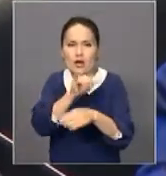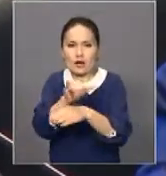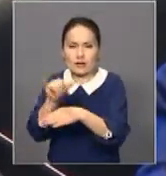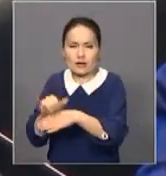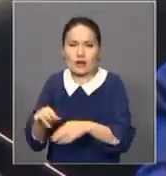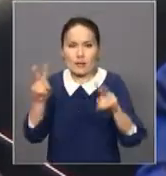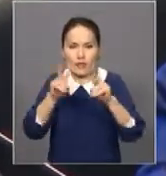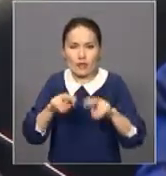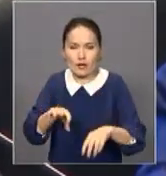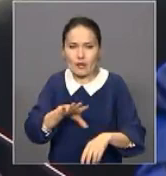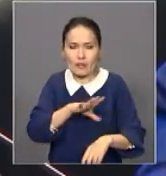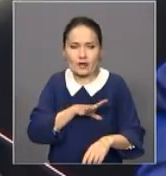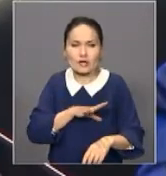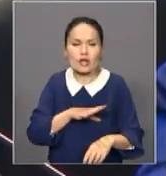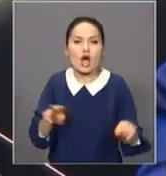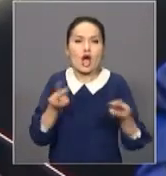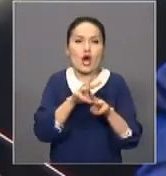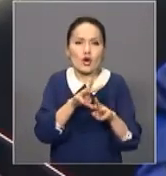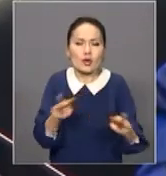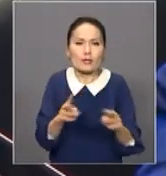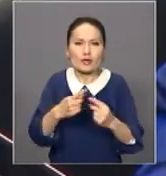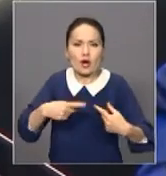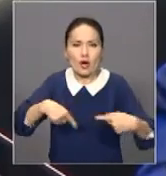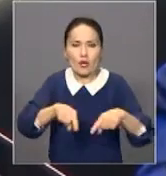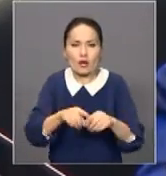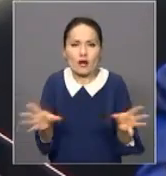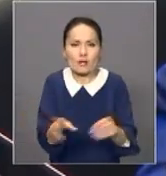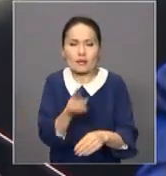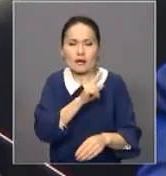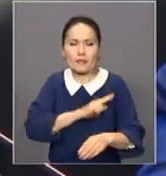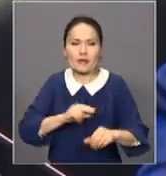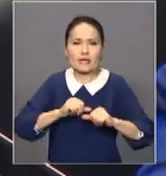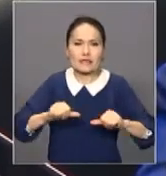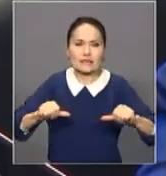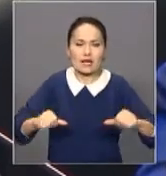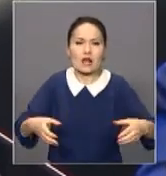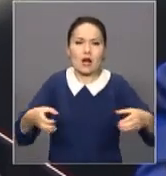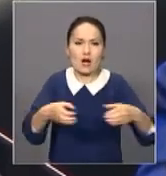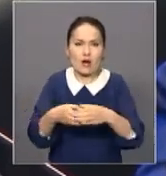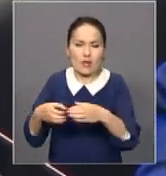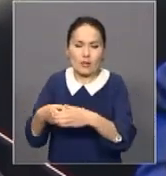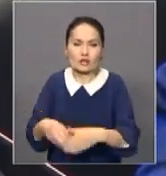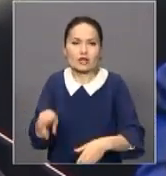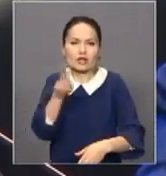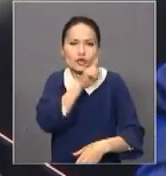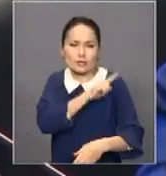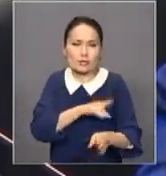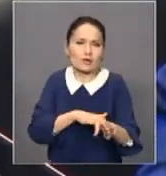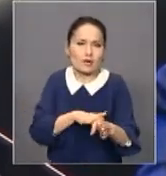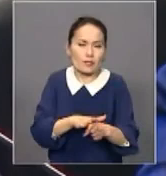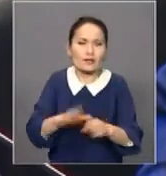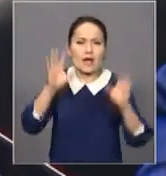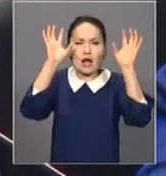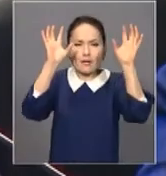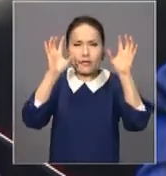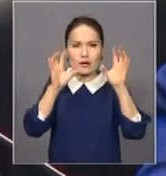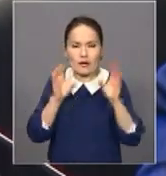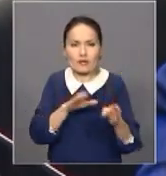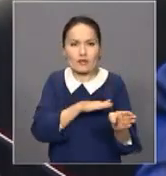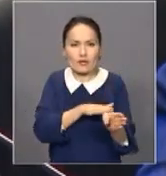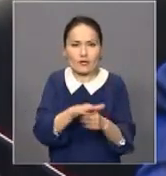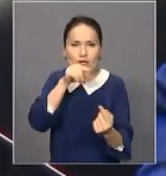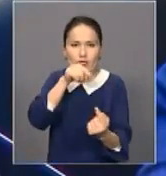Қазақстан үспубликасының өкіметтік орғандарымен барлық денгейдегі сайлау комиссиялары тауыз беру барысында азаматтардың еркін таңда жасауын